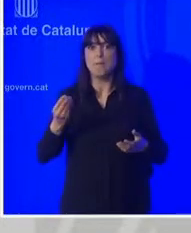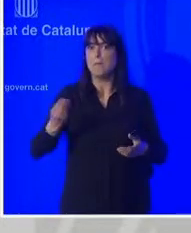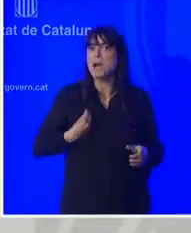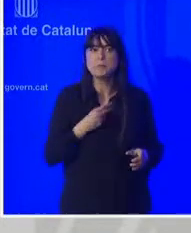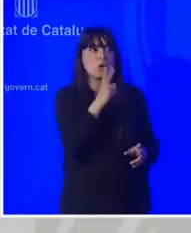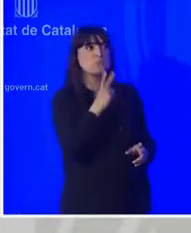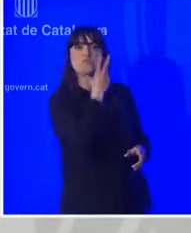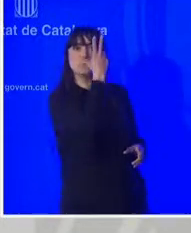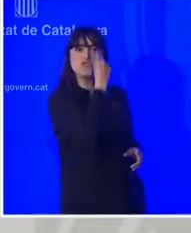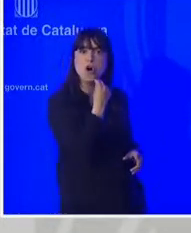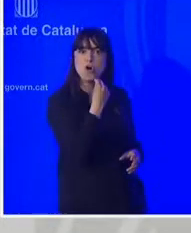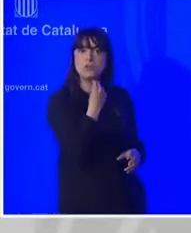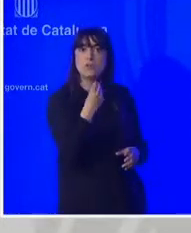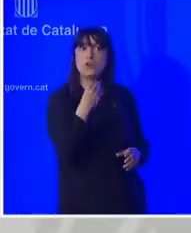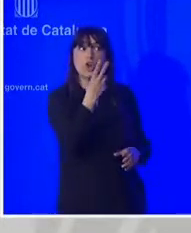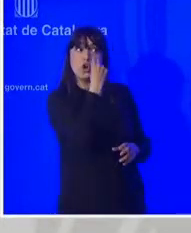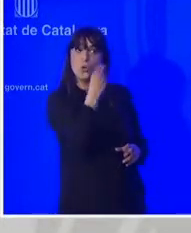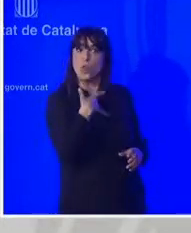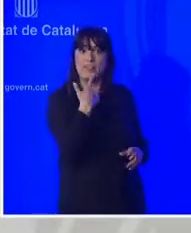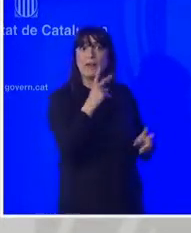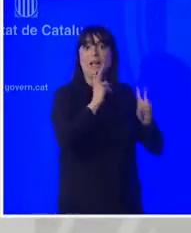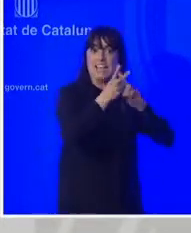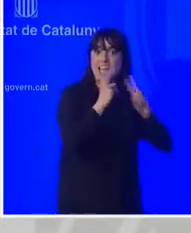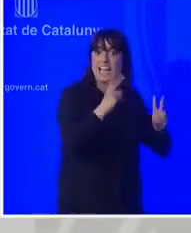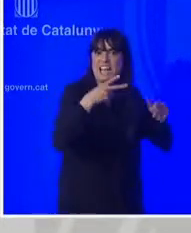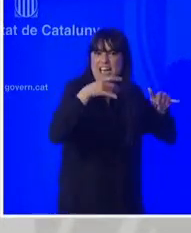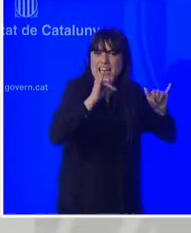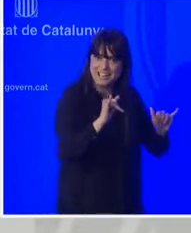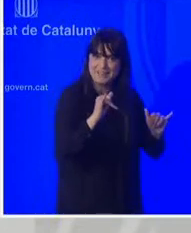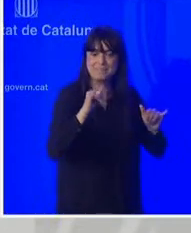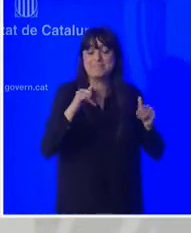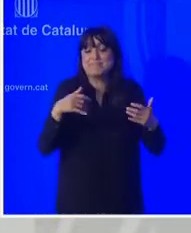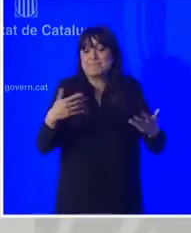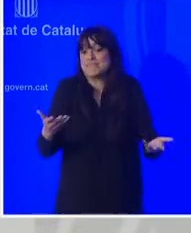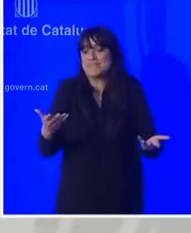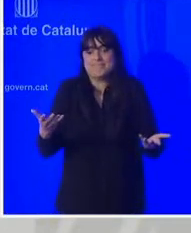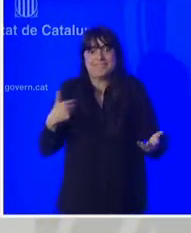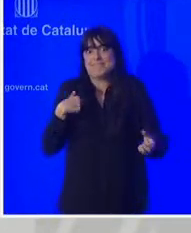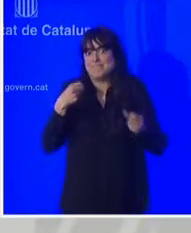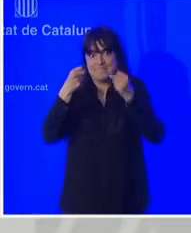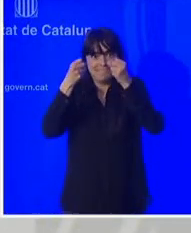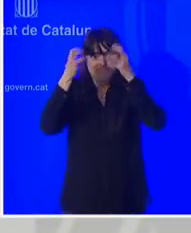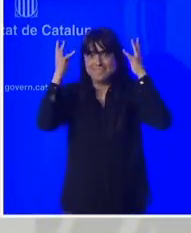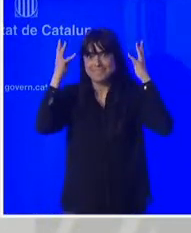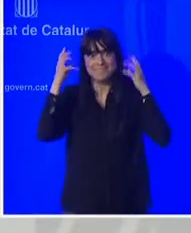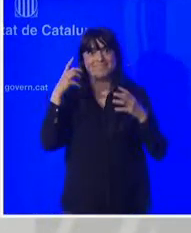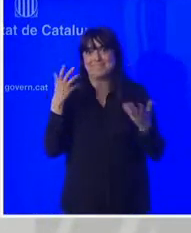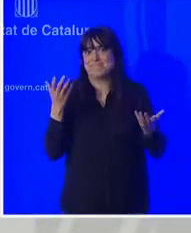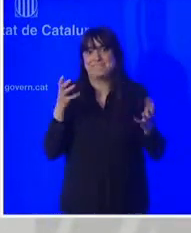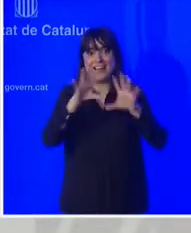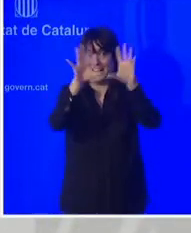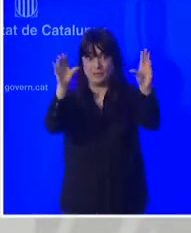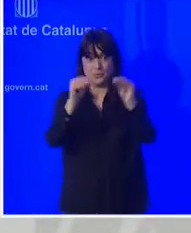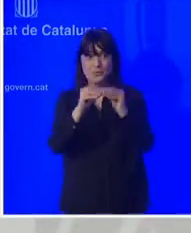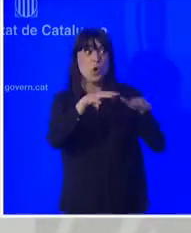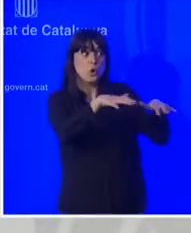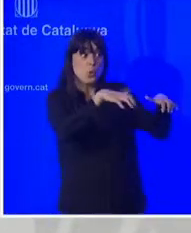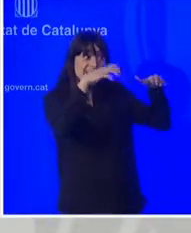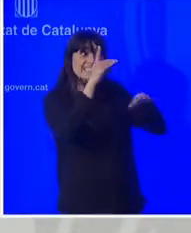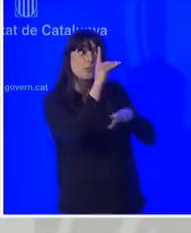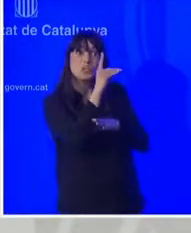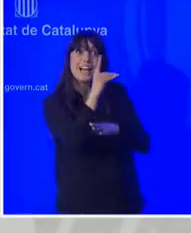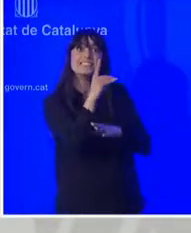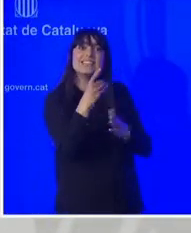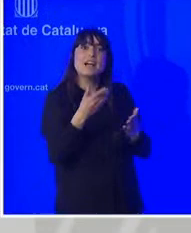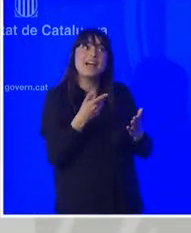doncs miri ahir novament han dit en aquest cas que al Congrés dels Diputats no es pot ni tan sols parlar d'una llei d